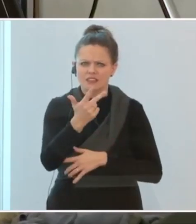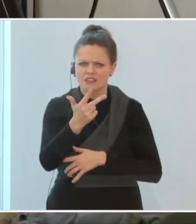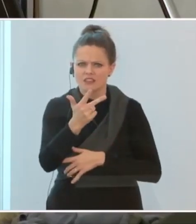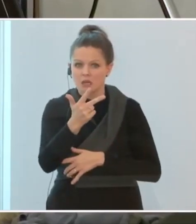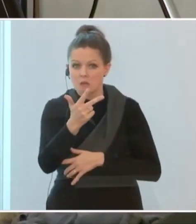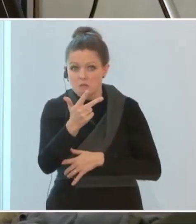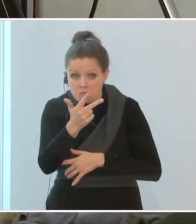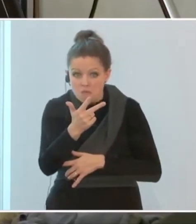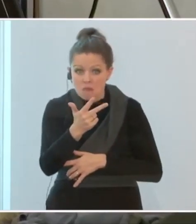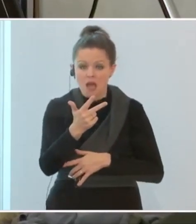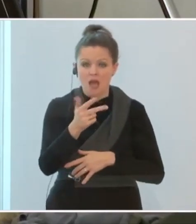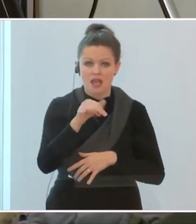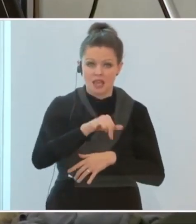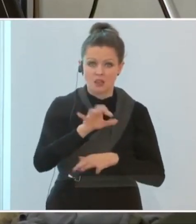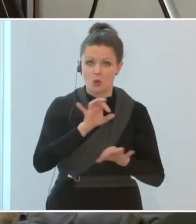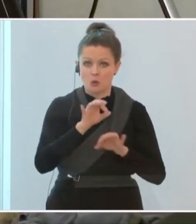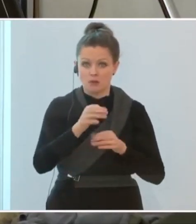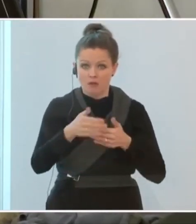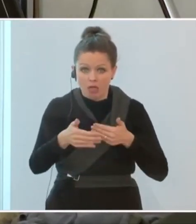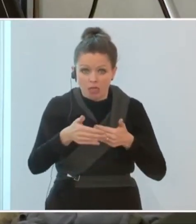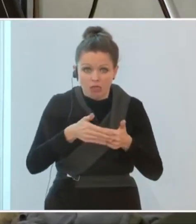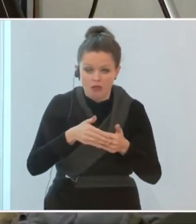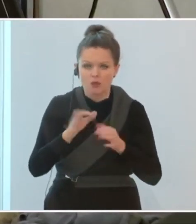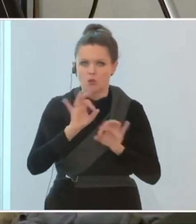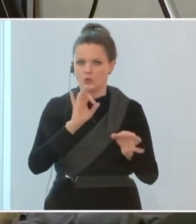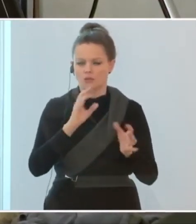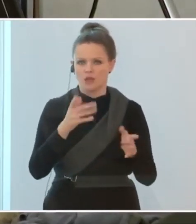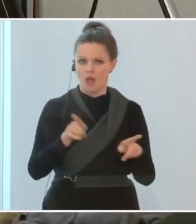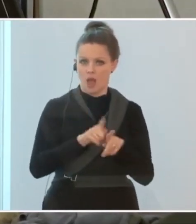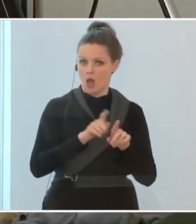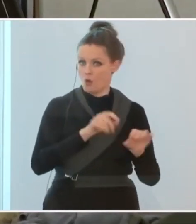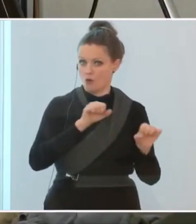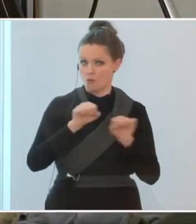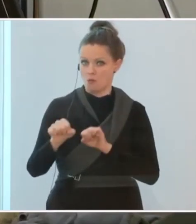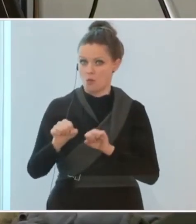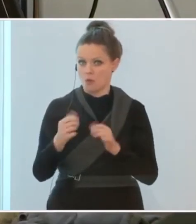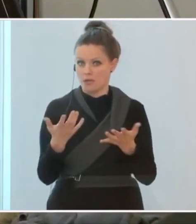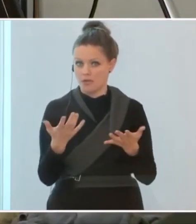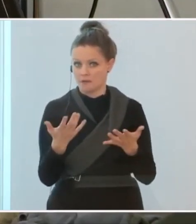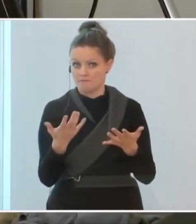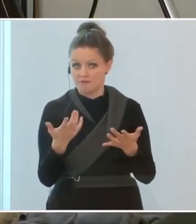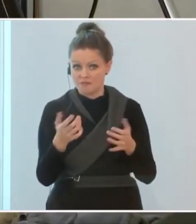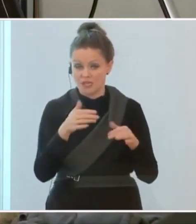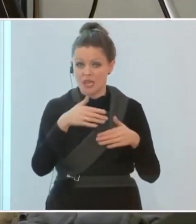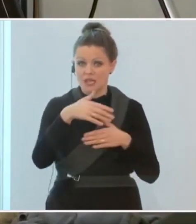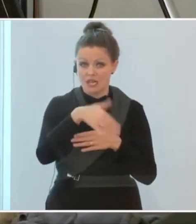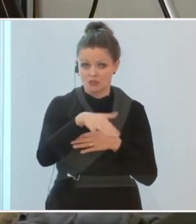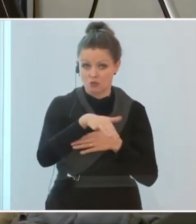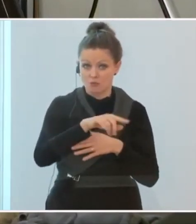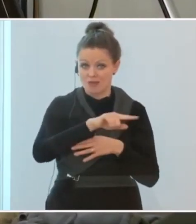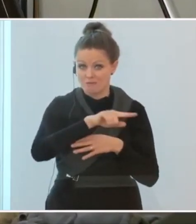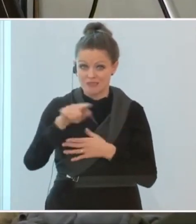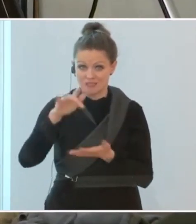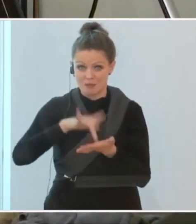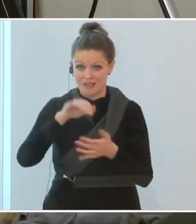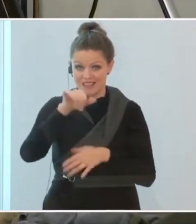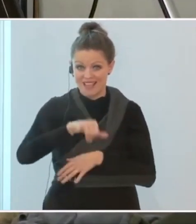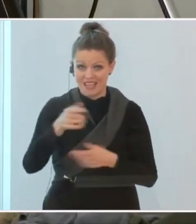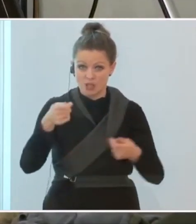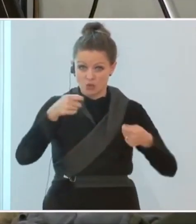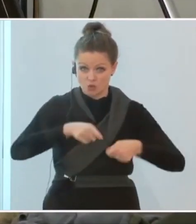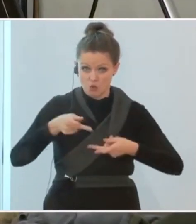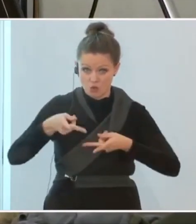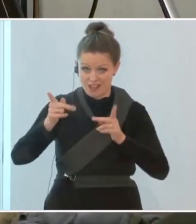kurzfristig, beziehungsweise im Umkehrschluss? Also es ist durchaus auch möglich, dass die Gastronomie bis Mitte Jänner zubleibt und auch die